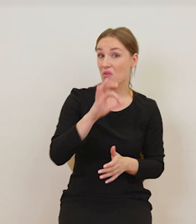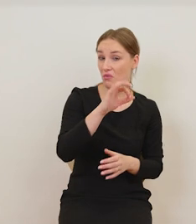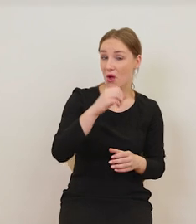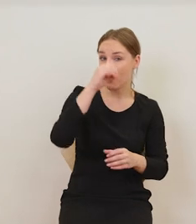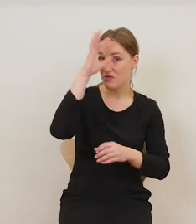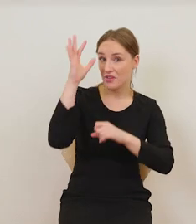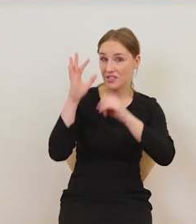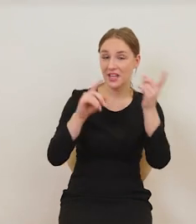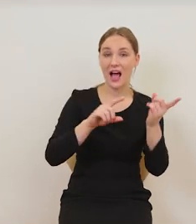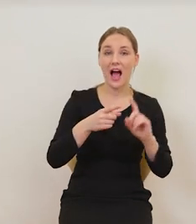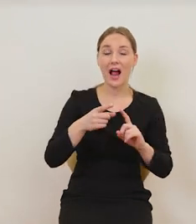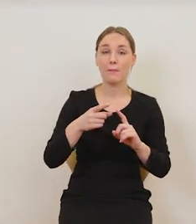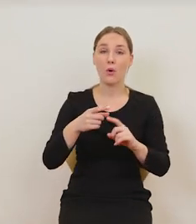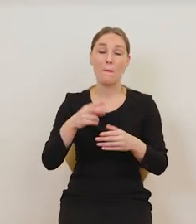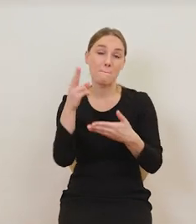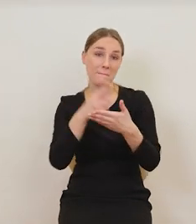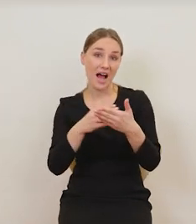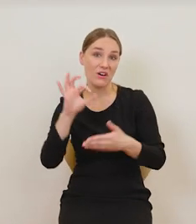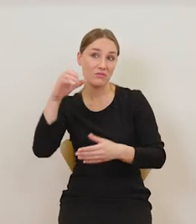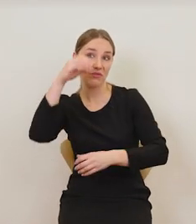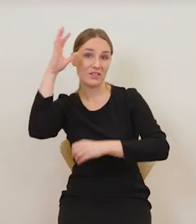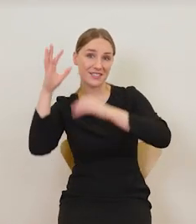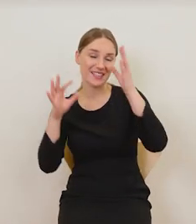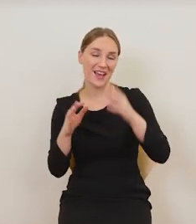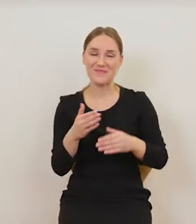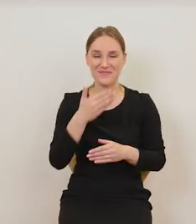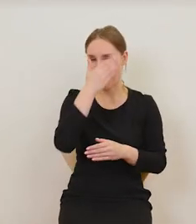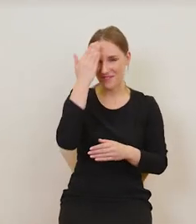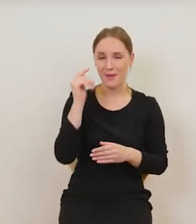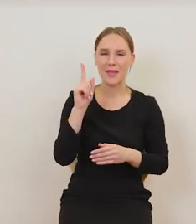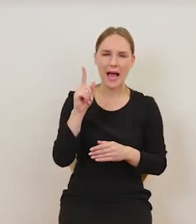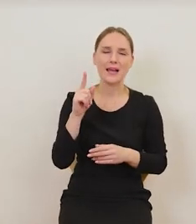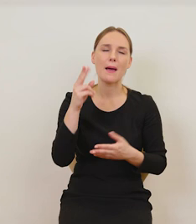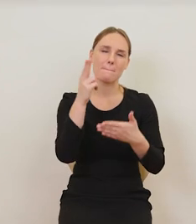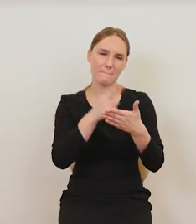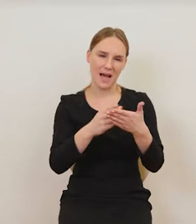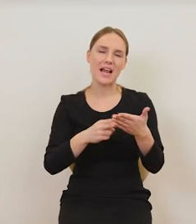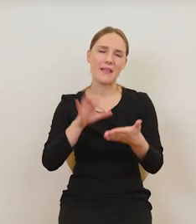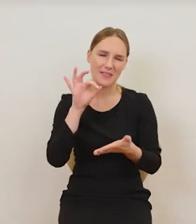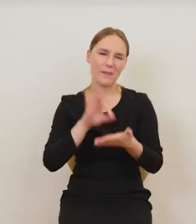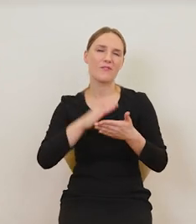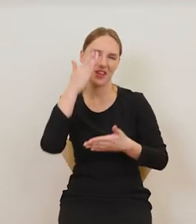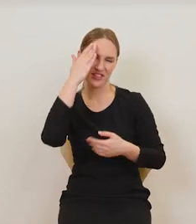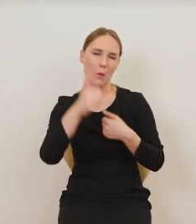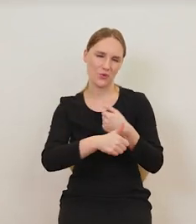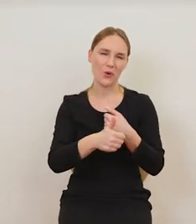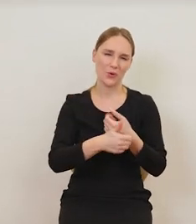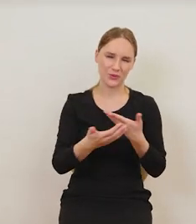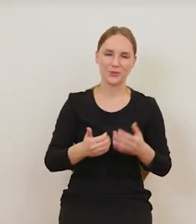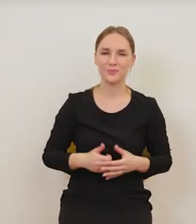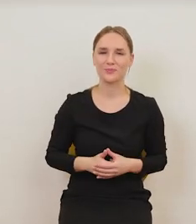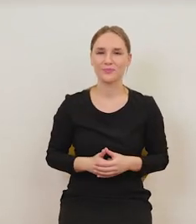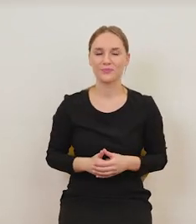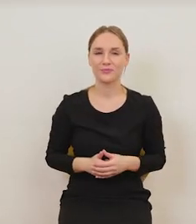człowieka, czy to są wizje malarza, tego oczywiście nie wiemy, ale malarz zapewne wiedział doskonale w czym